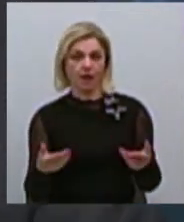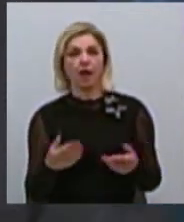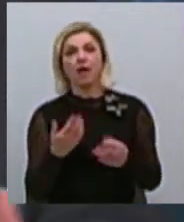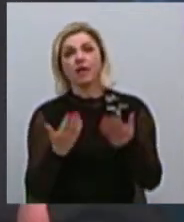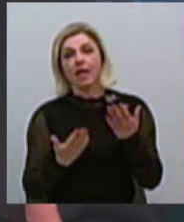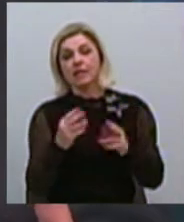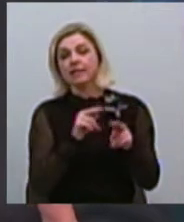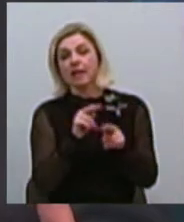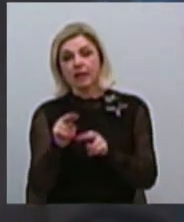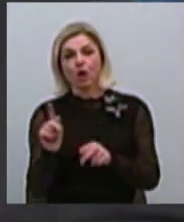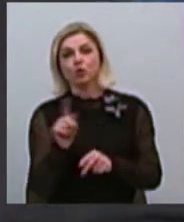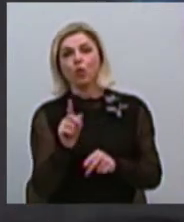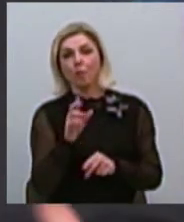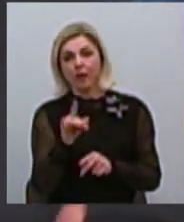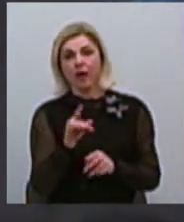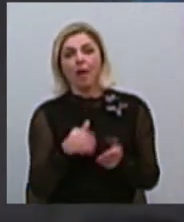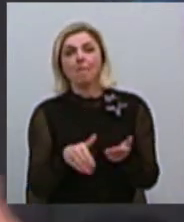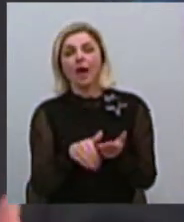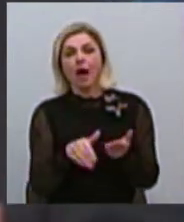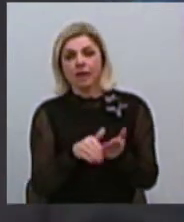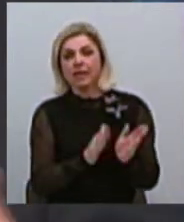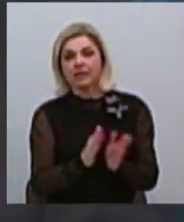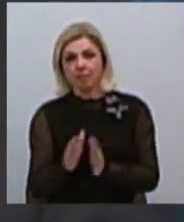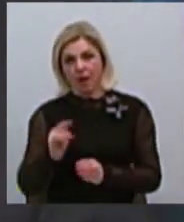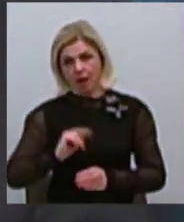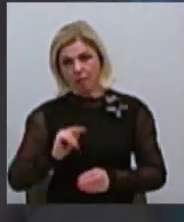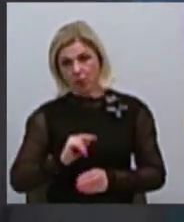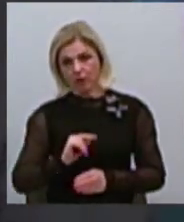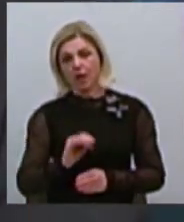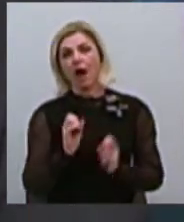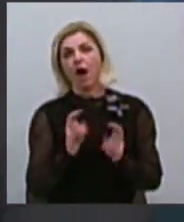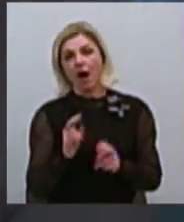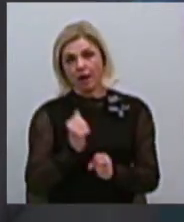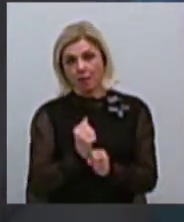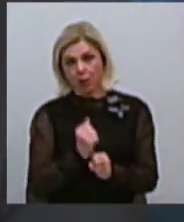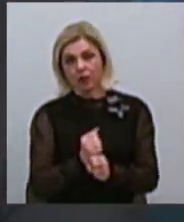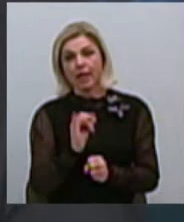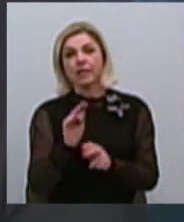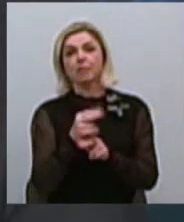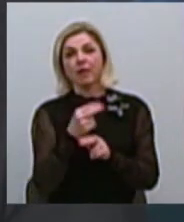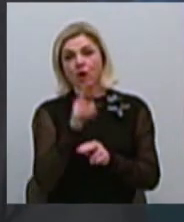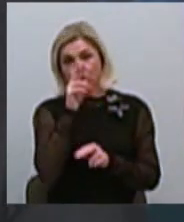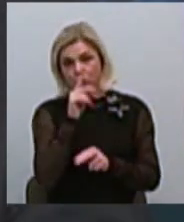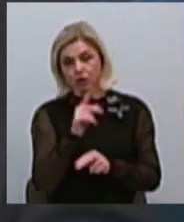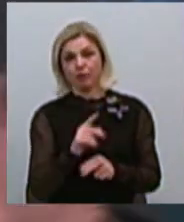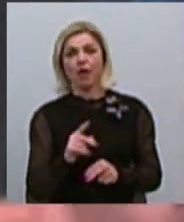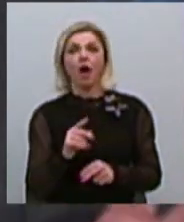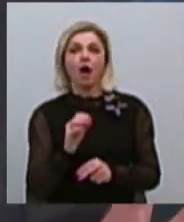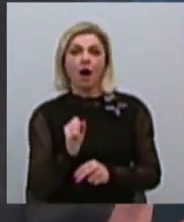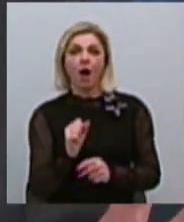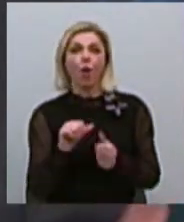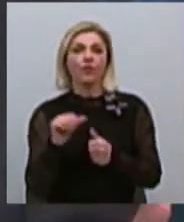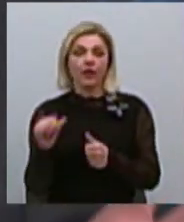говоря, ісследять за тем, щоб механизм общественного бюджета работал, і як работал, і справлять вот те ошибки, о которых ми сьогодні говорили. І